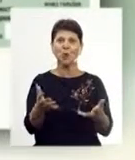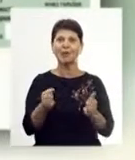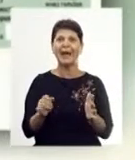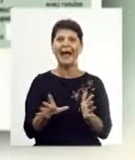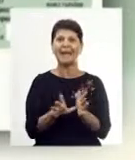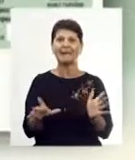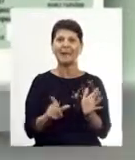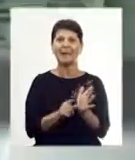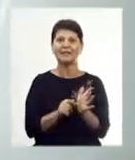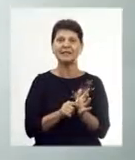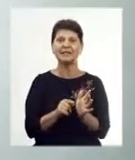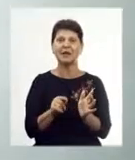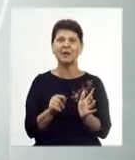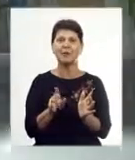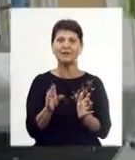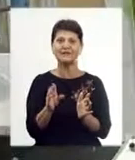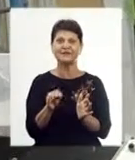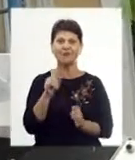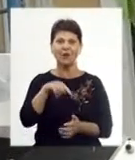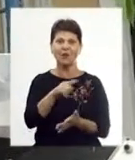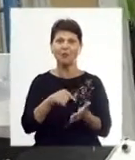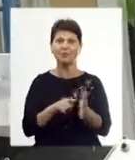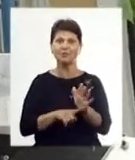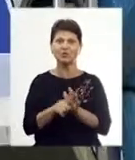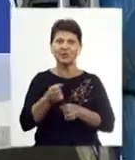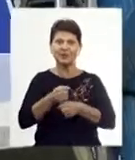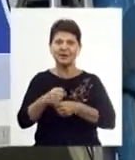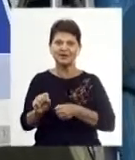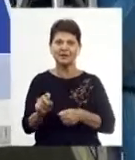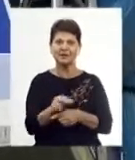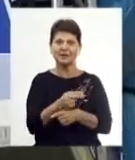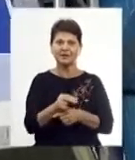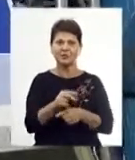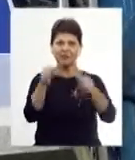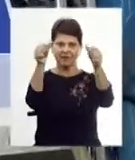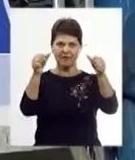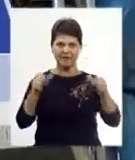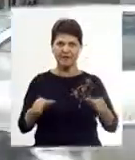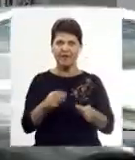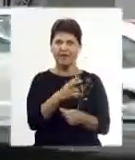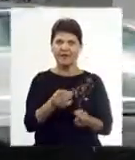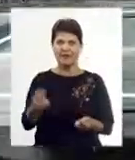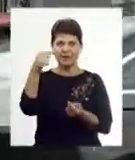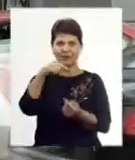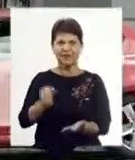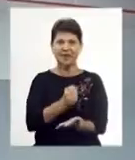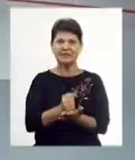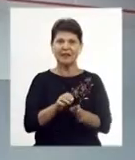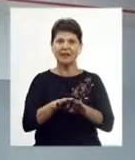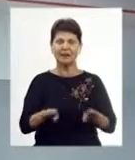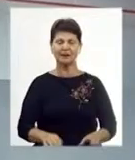електронне пенсійне посвідчення. У місті почали примусово демонтувати вивізки, які не відповідають стандартам.